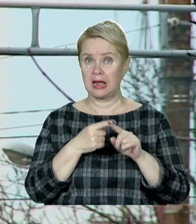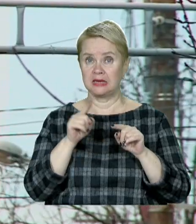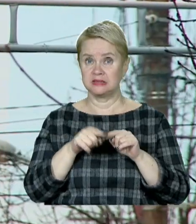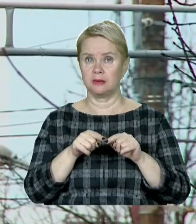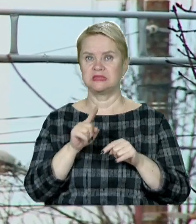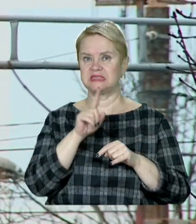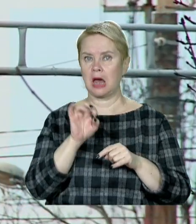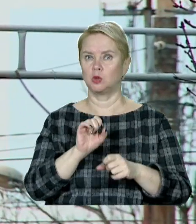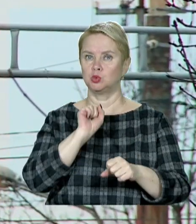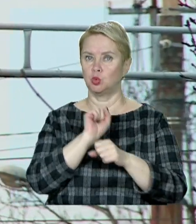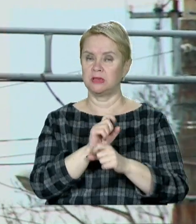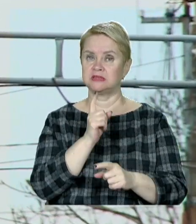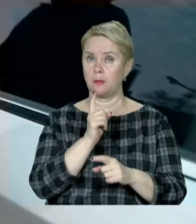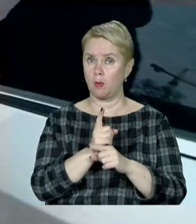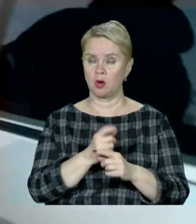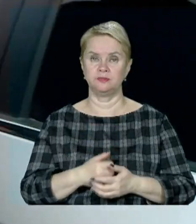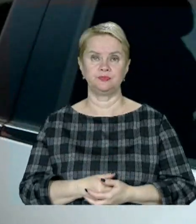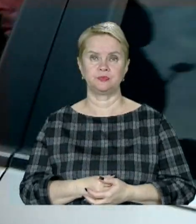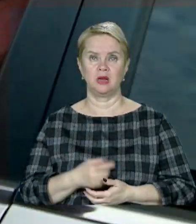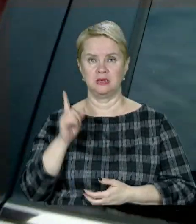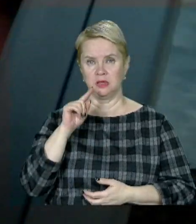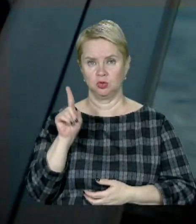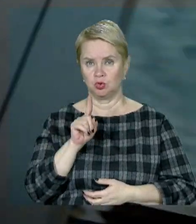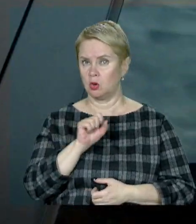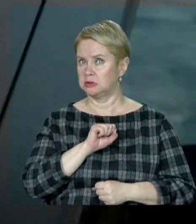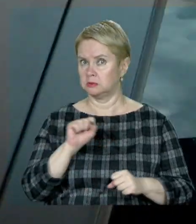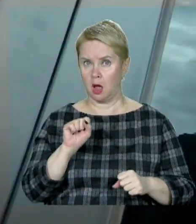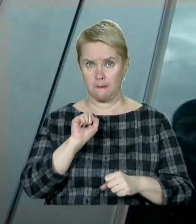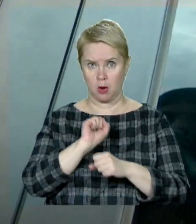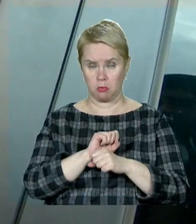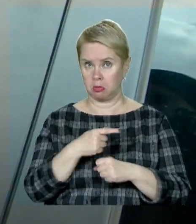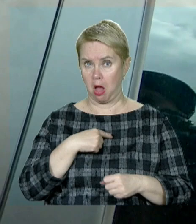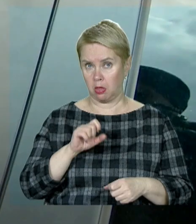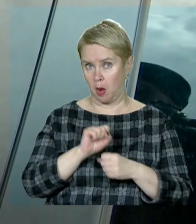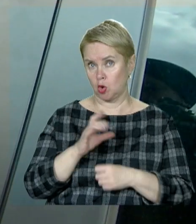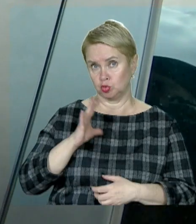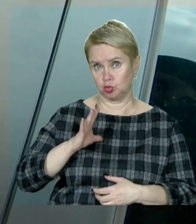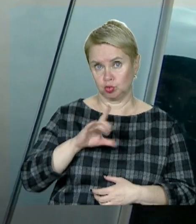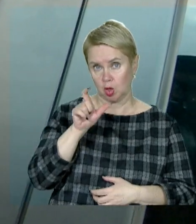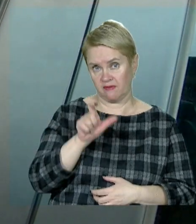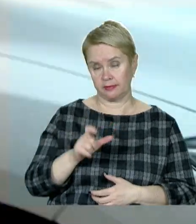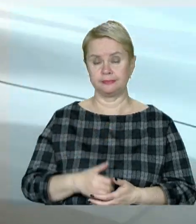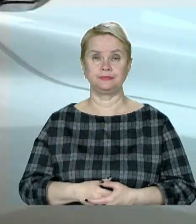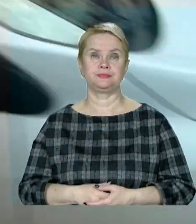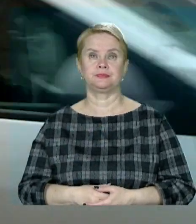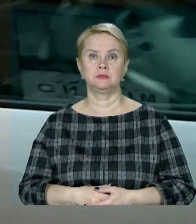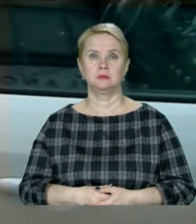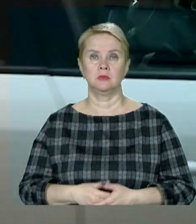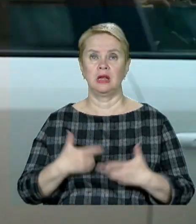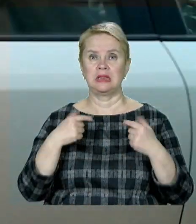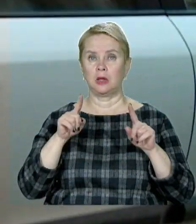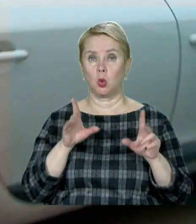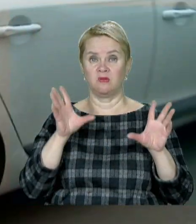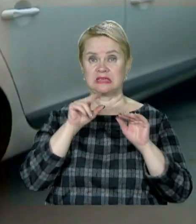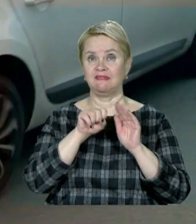це, попри знак, зупинка заборонена. «Ви знаєте, що тут не можна паркуватися?» не паркуюся, я жду людину». Дехто